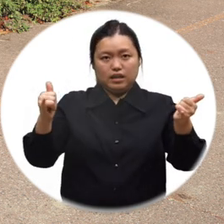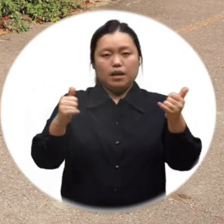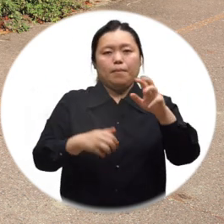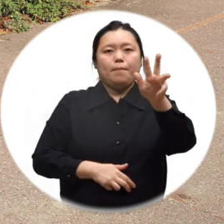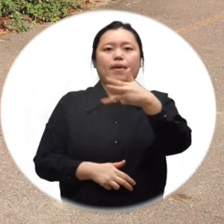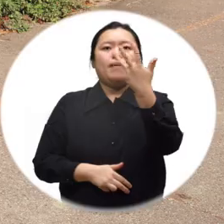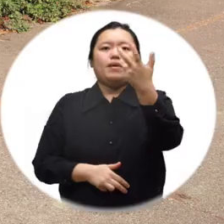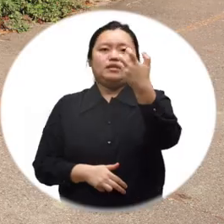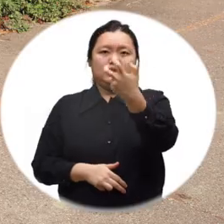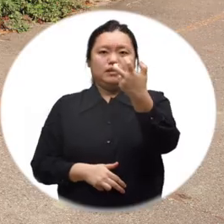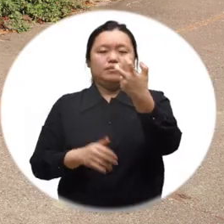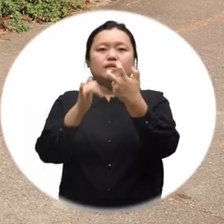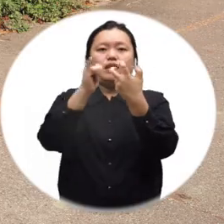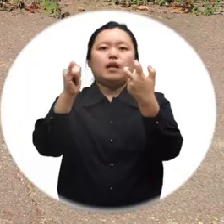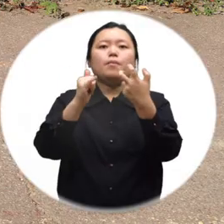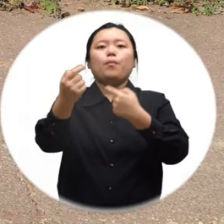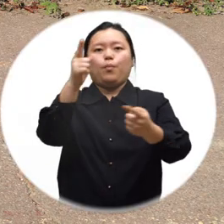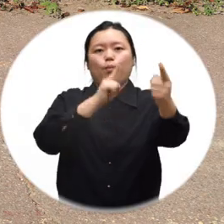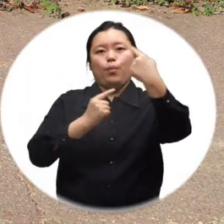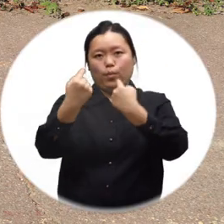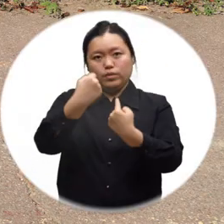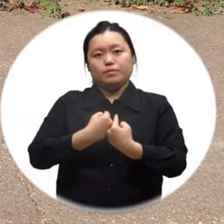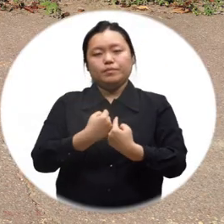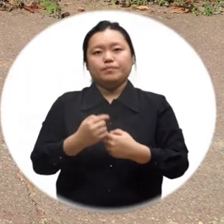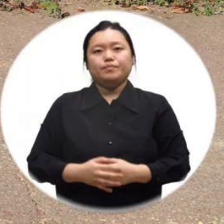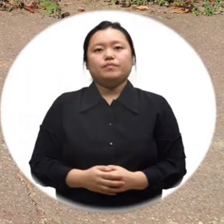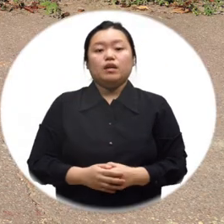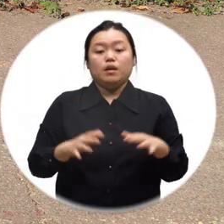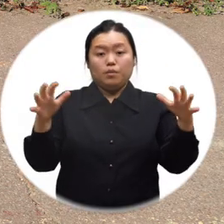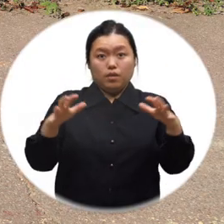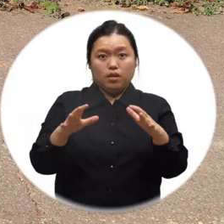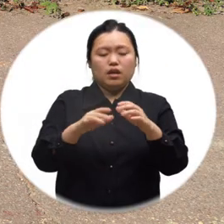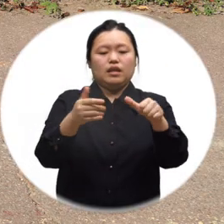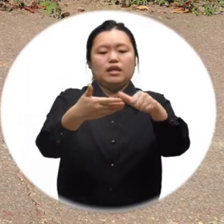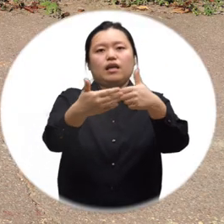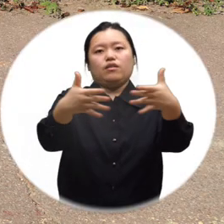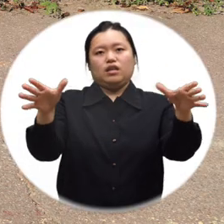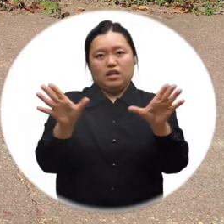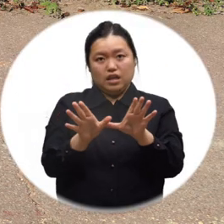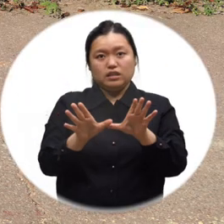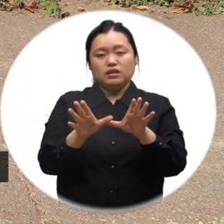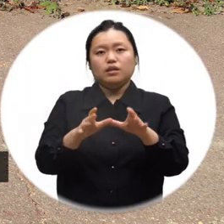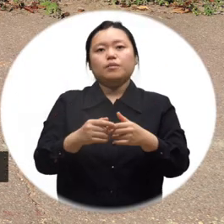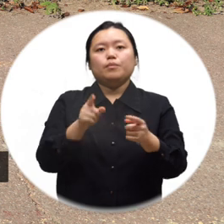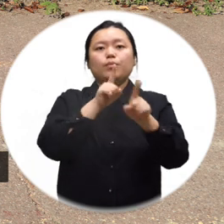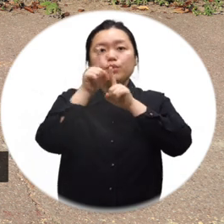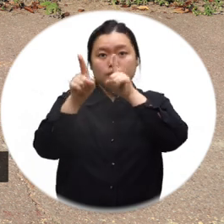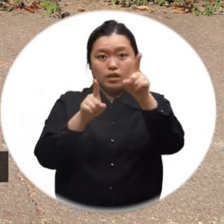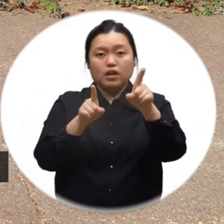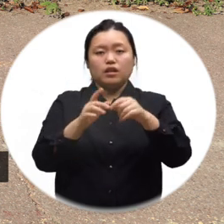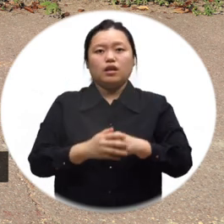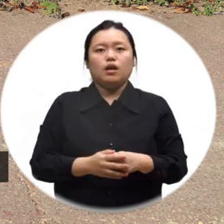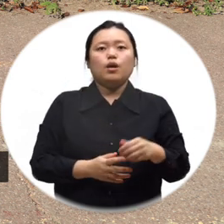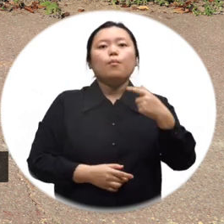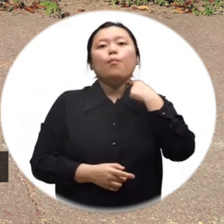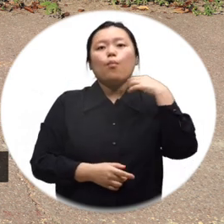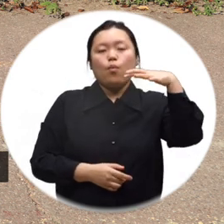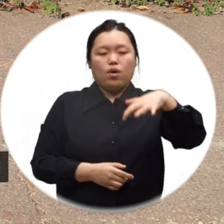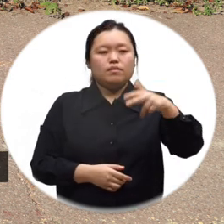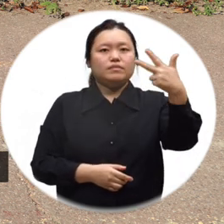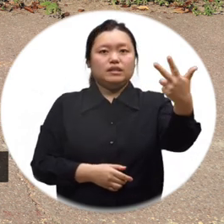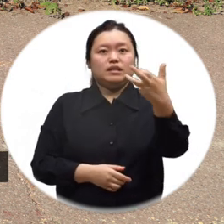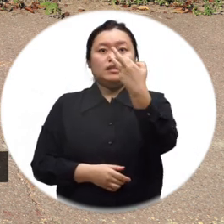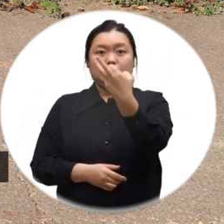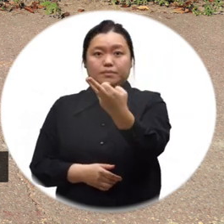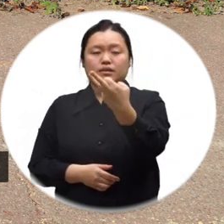870세대 모집합니다. 이번 모집은 총 5개 단지로 진행돼 목감 7단지, 목감